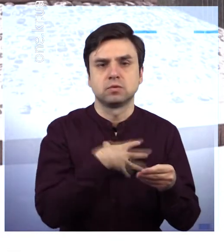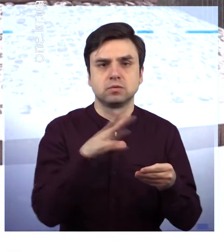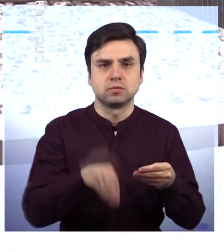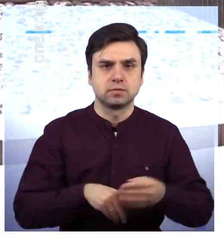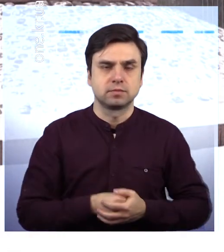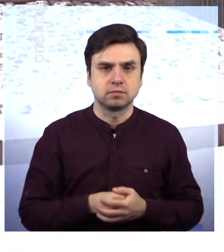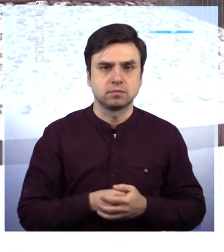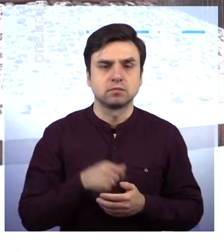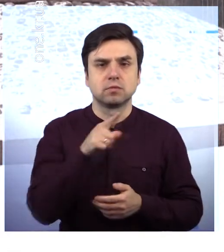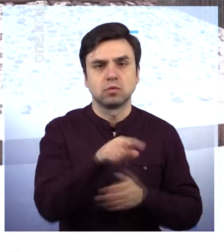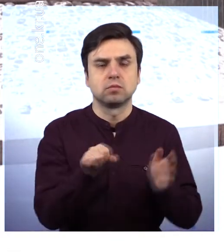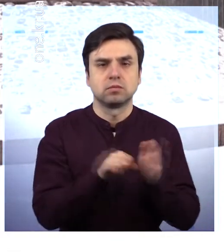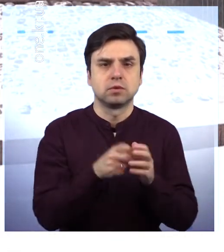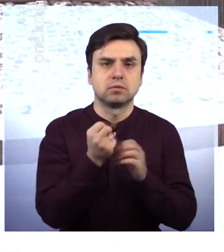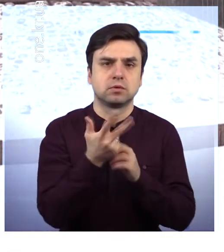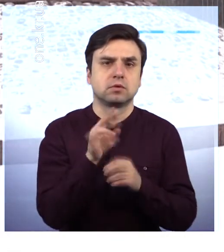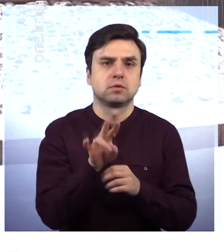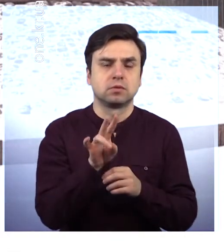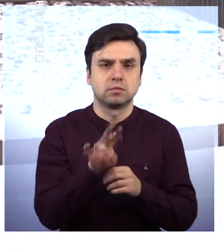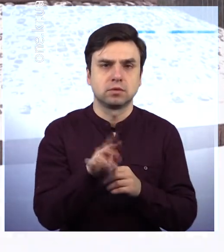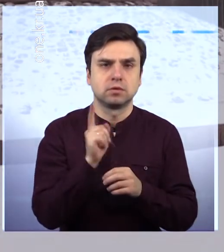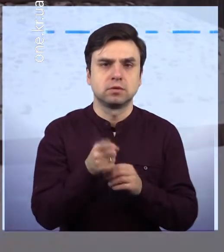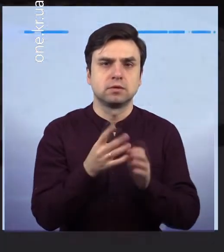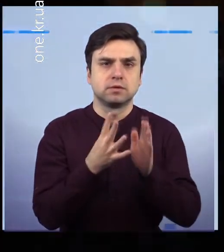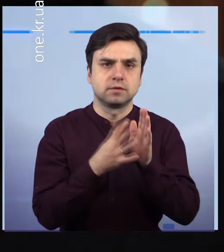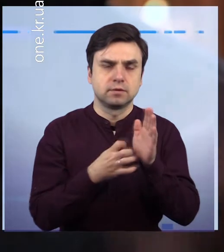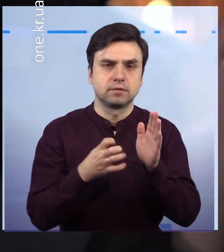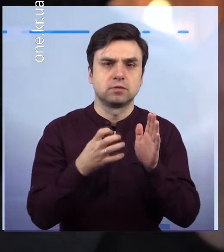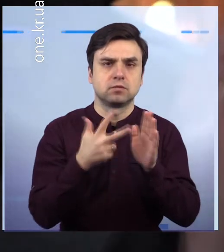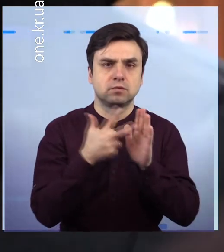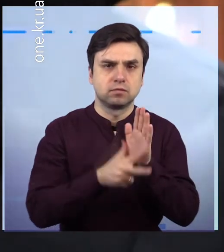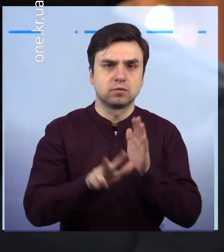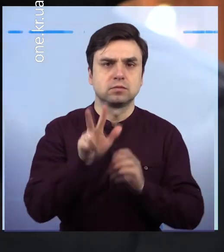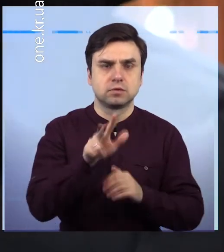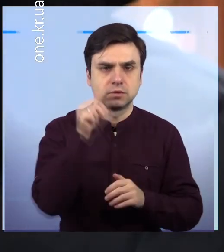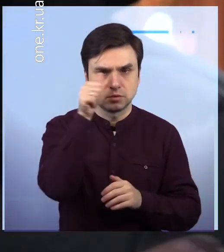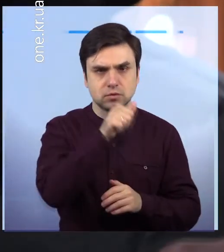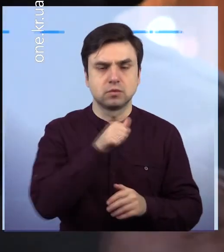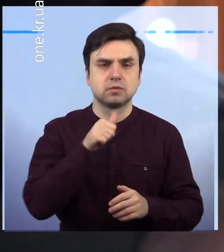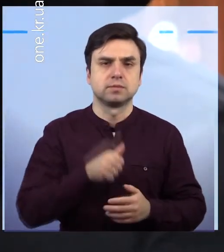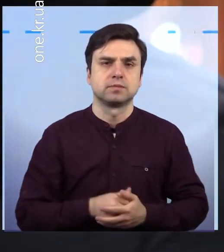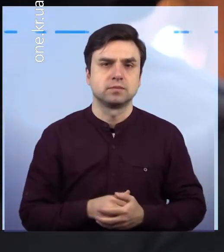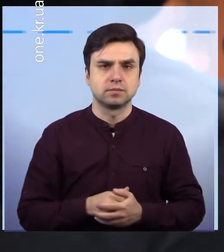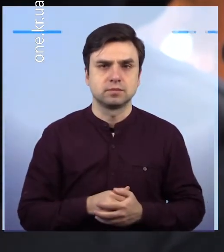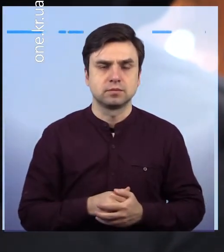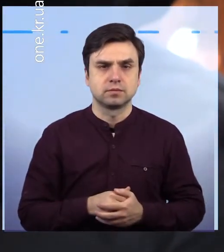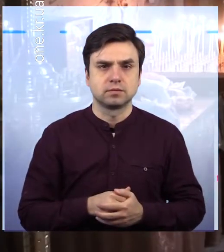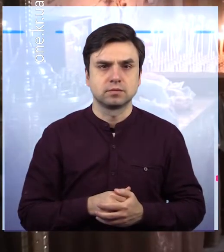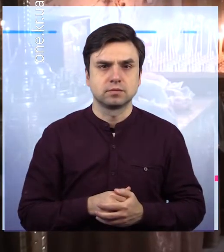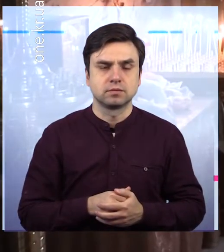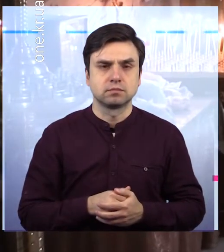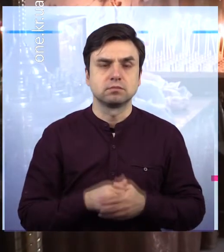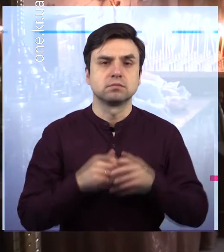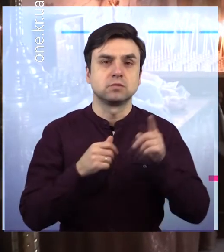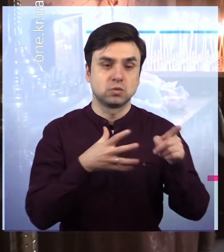Він був і вічна йому пам'ять. Світлана Миколаївна – вдова учасника бойових дій в Афганістані.